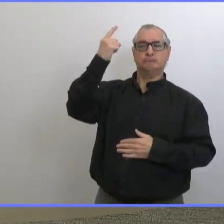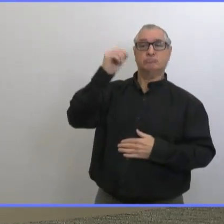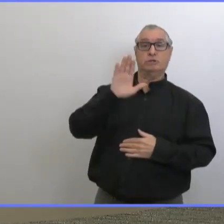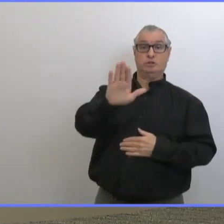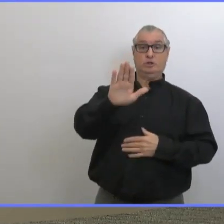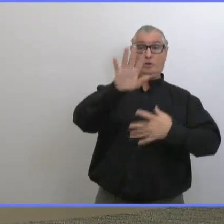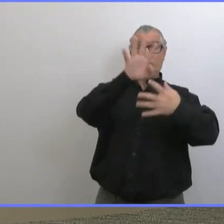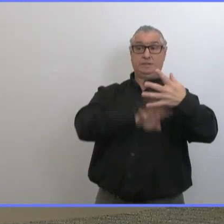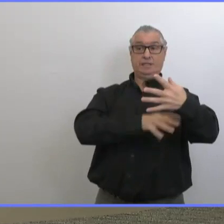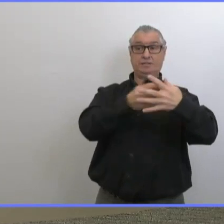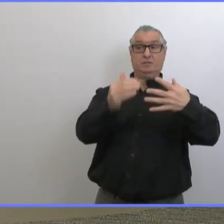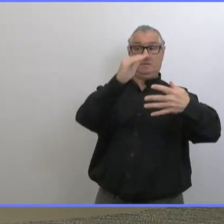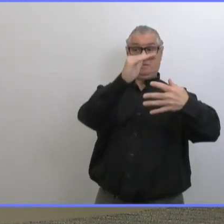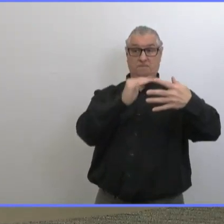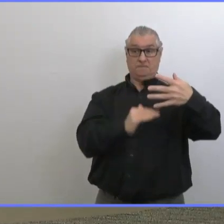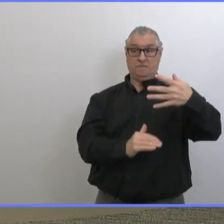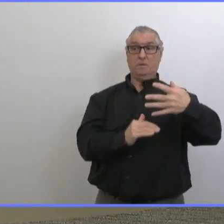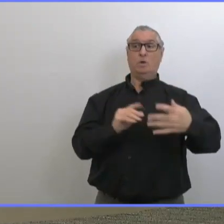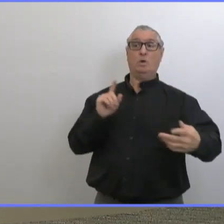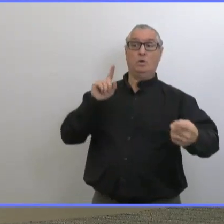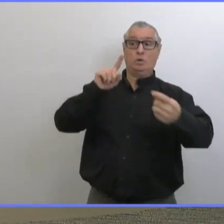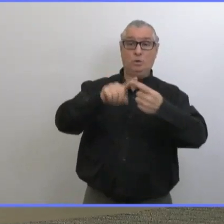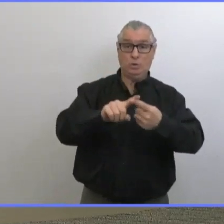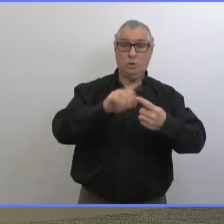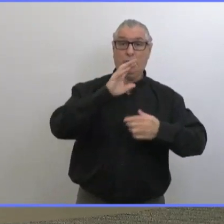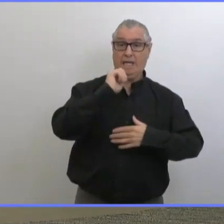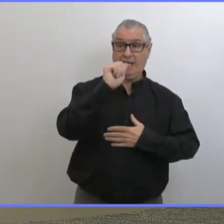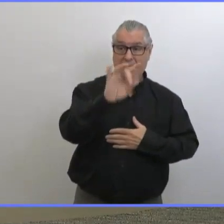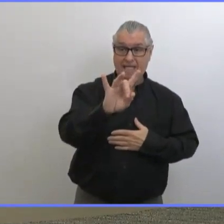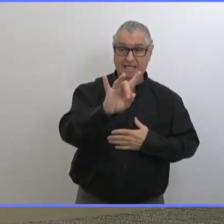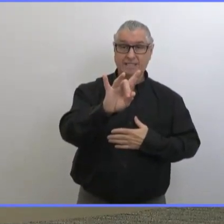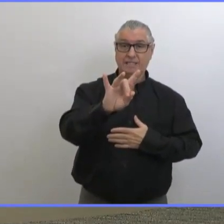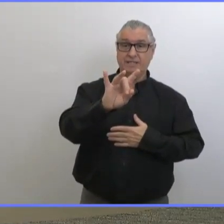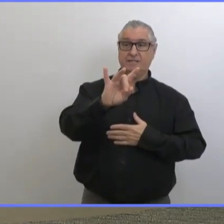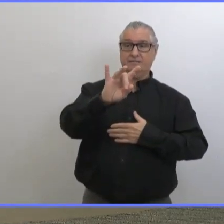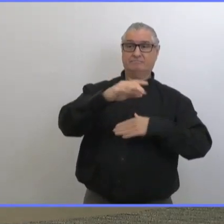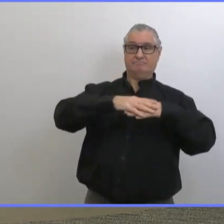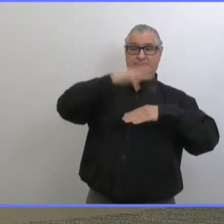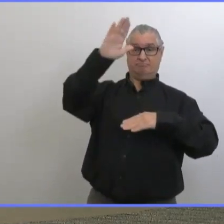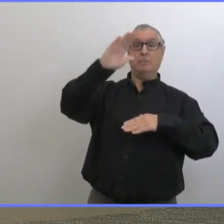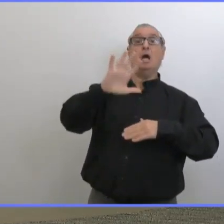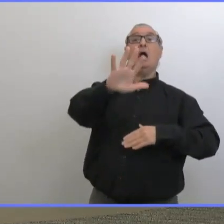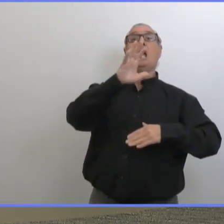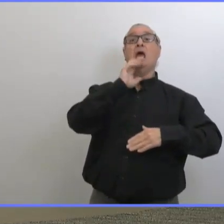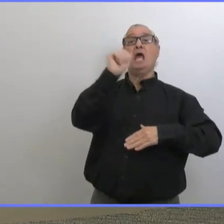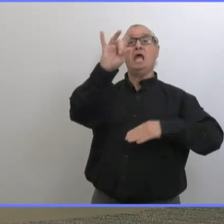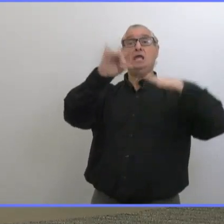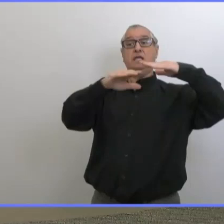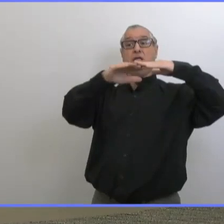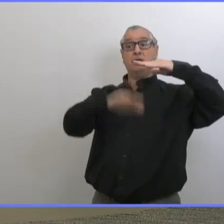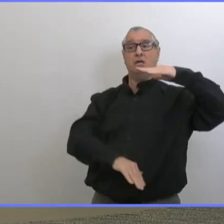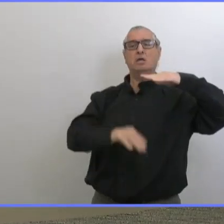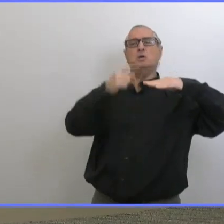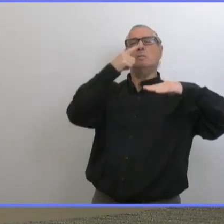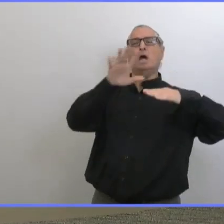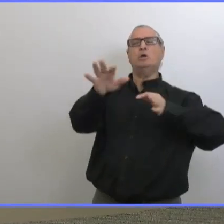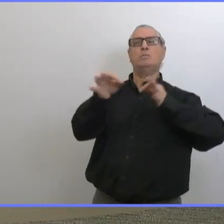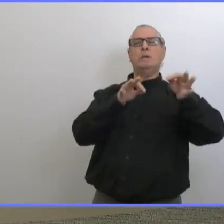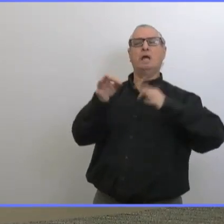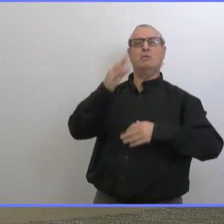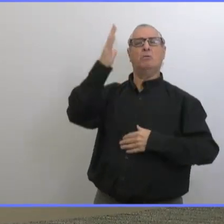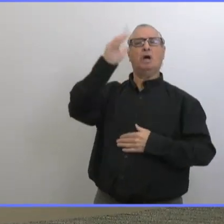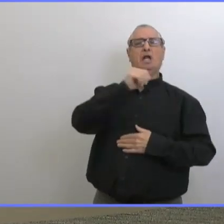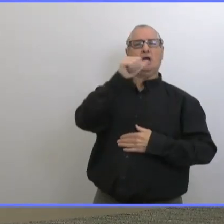dans les plans ça ne descend que jusqu'à l'âge de 18 ans est-ce que vous pouvez expliquer pourquoi les enfants ne sont pas